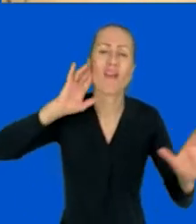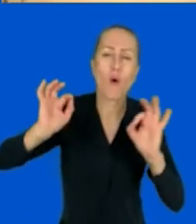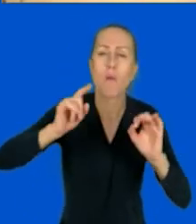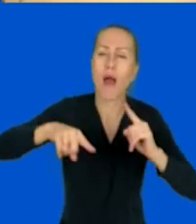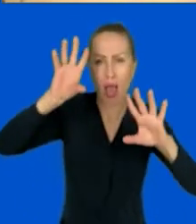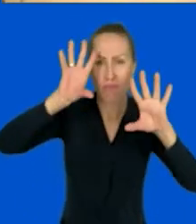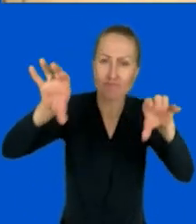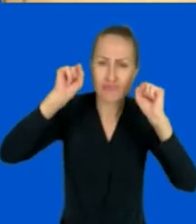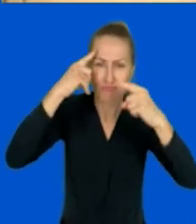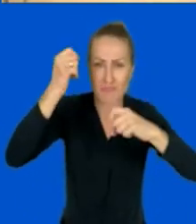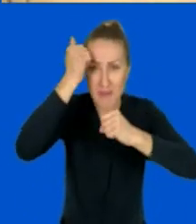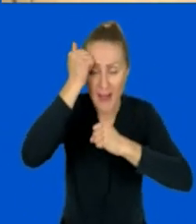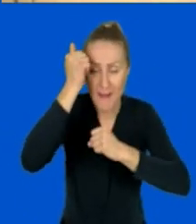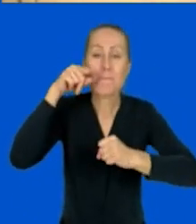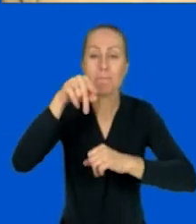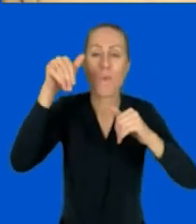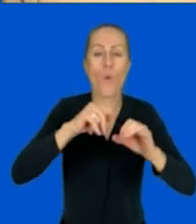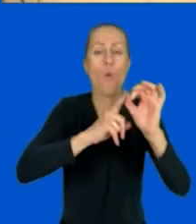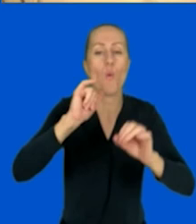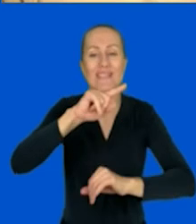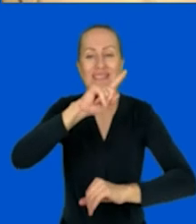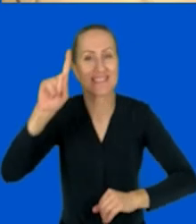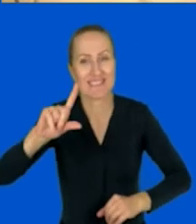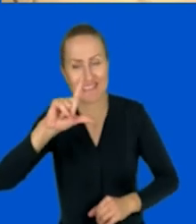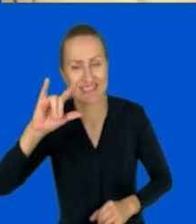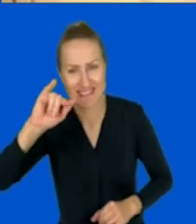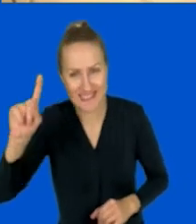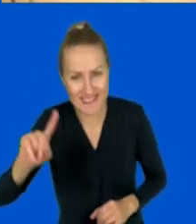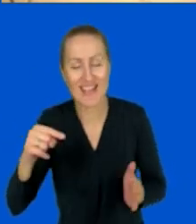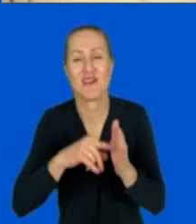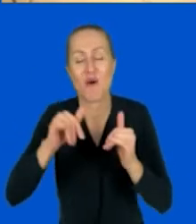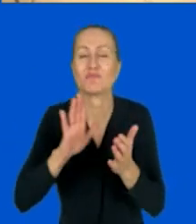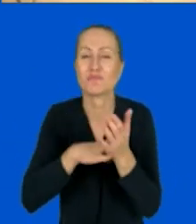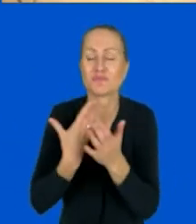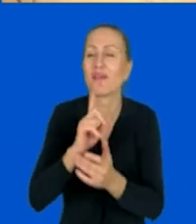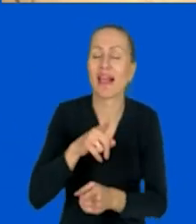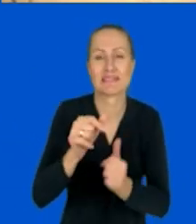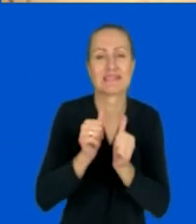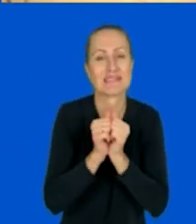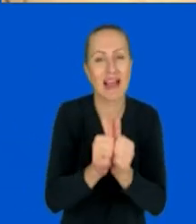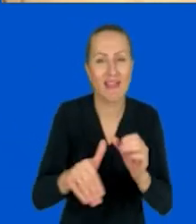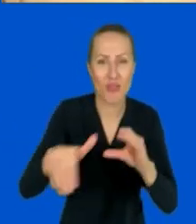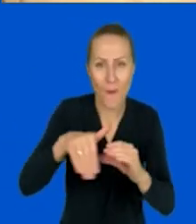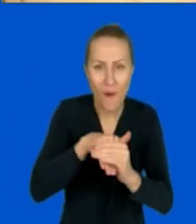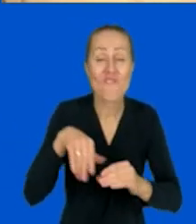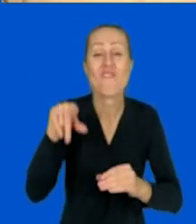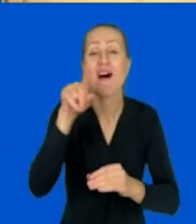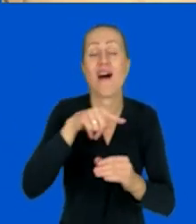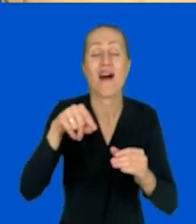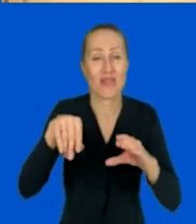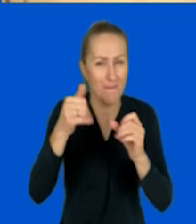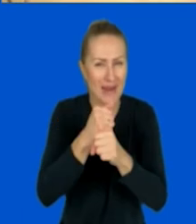można w quizzie uruchomić taką funkcję, jak to zadanie domowe i uczestnicy mogą brać udział w quizzie przez dłuższy czas